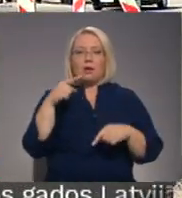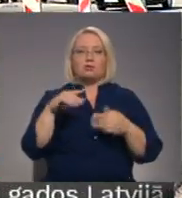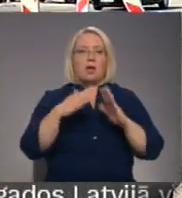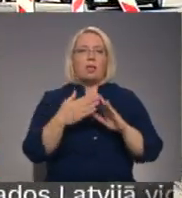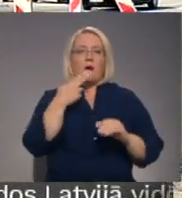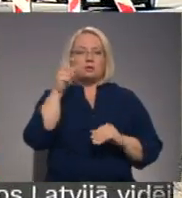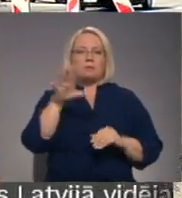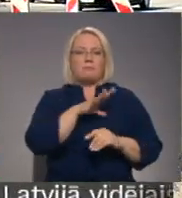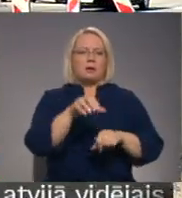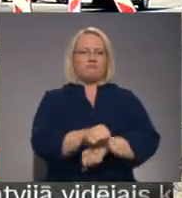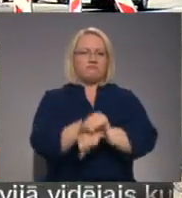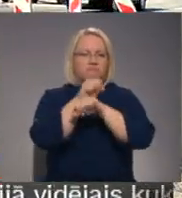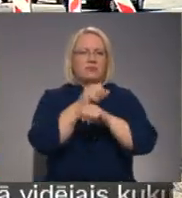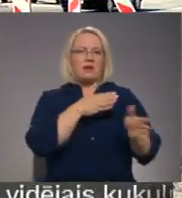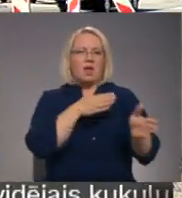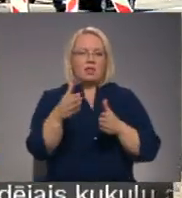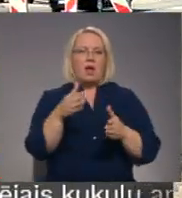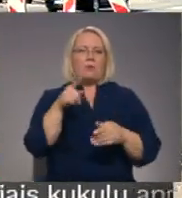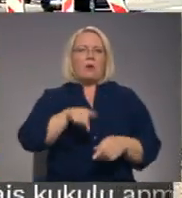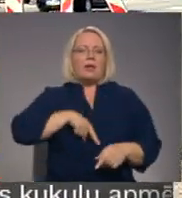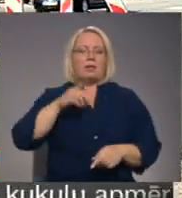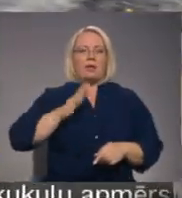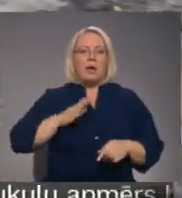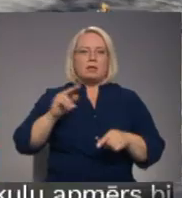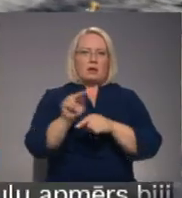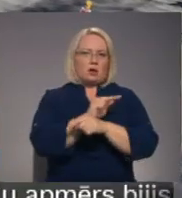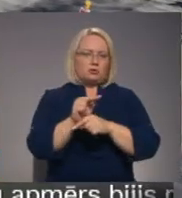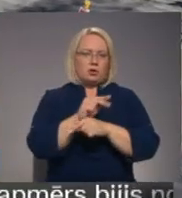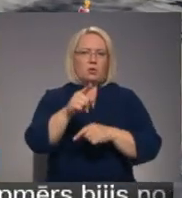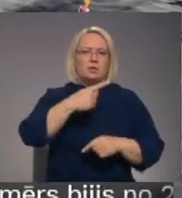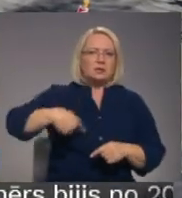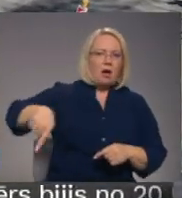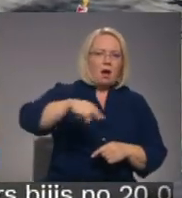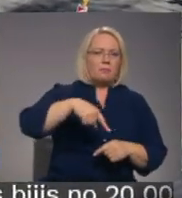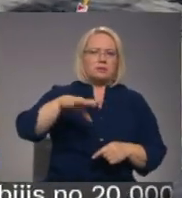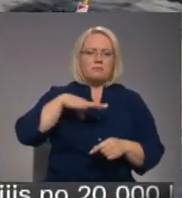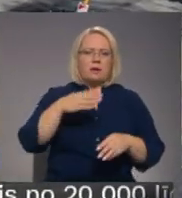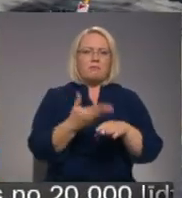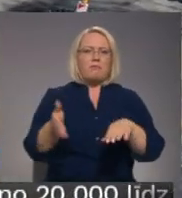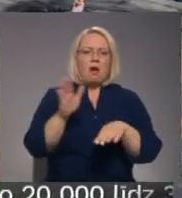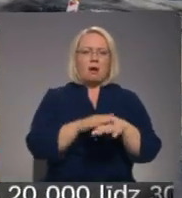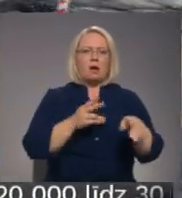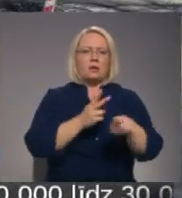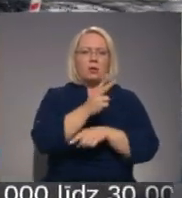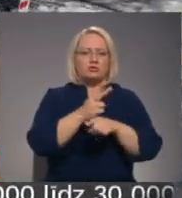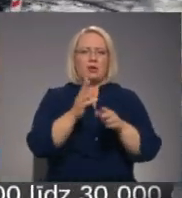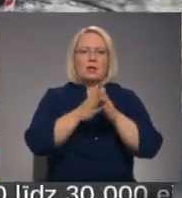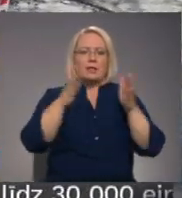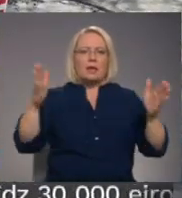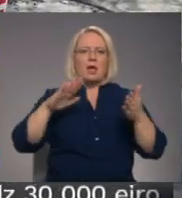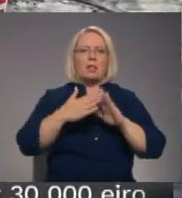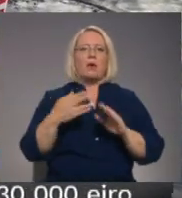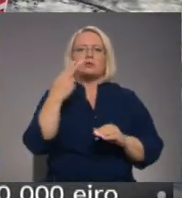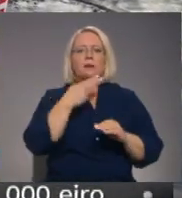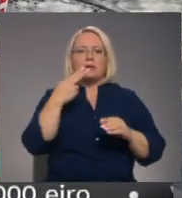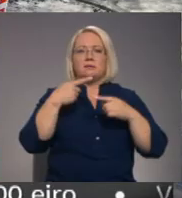bija gatavi piketēt pret jūgu gaidīto rekonstrukciju, jo izveidotais aplis un salīns bija pārāk traucējošas lielie lauksēmniecības